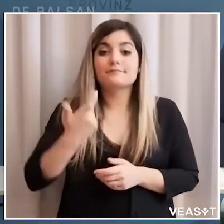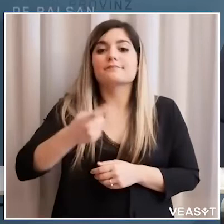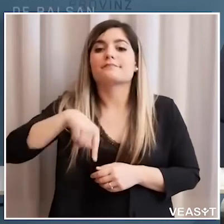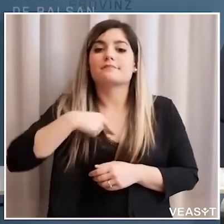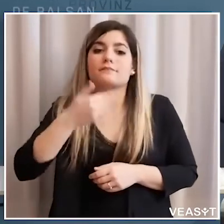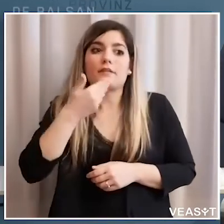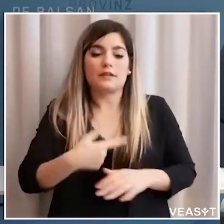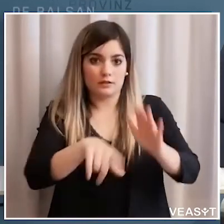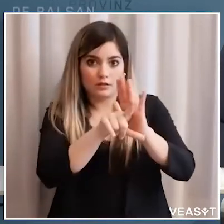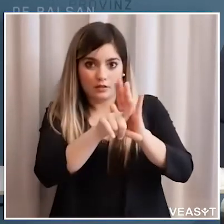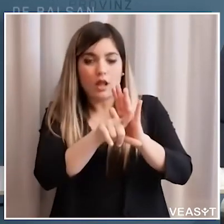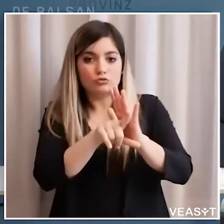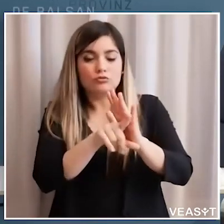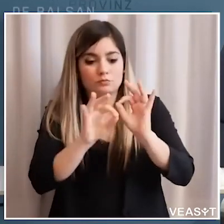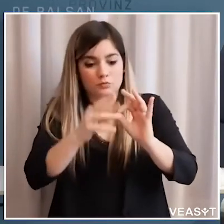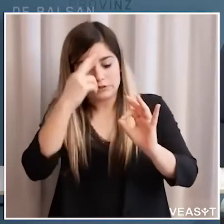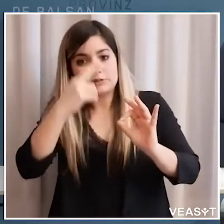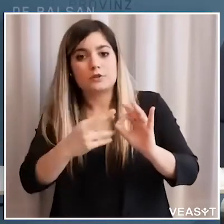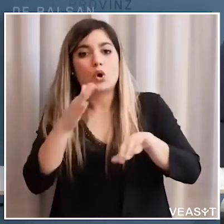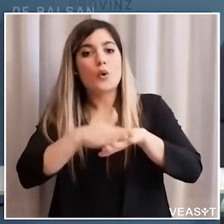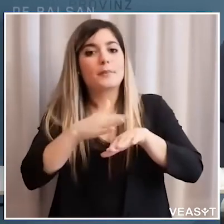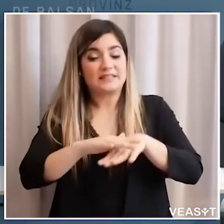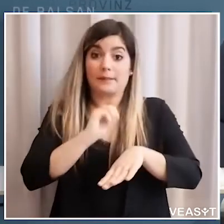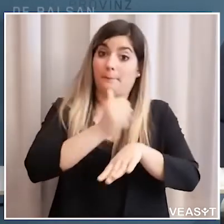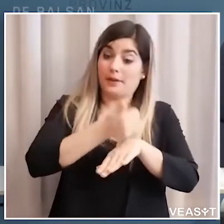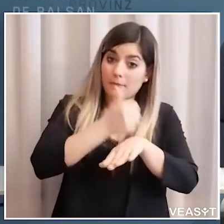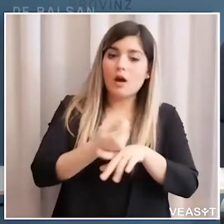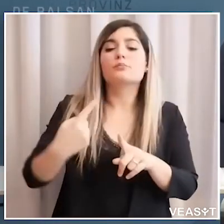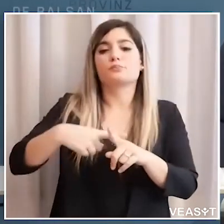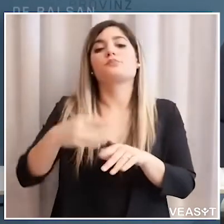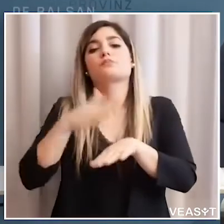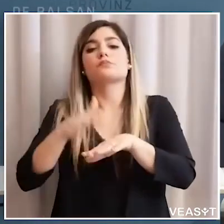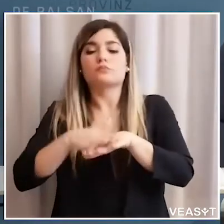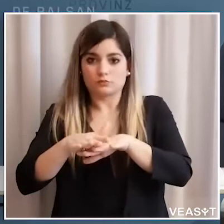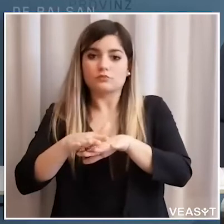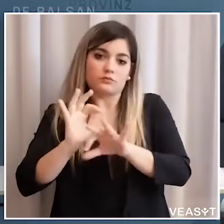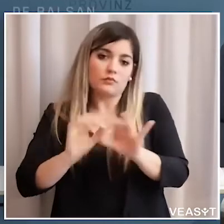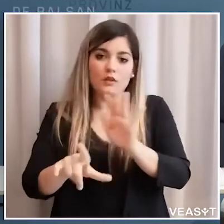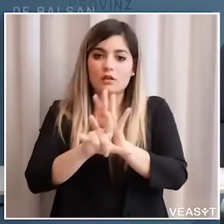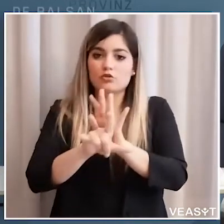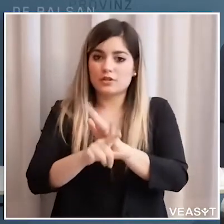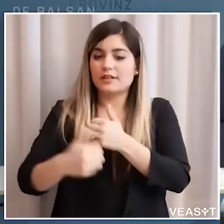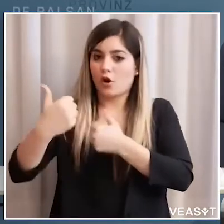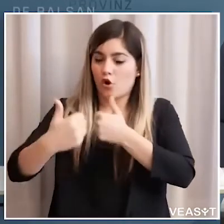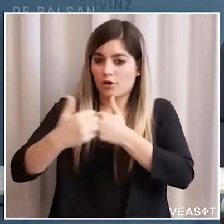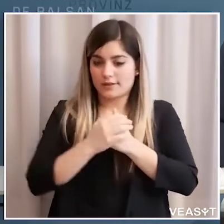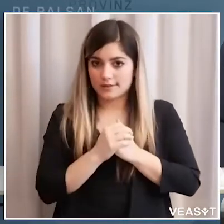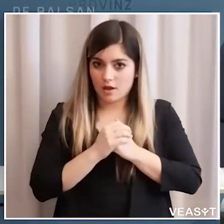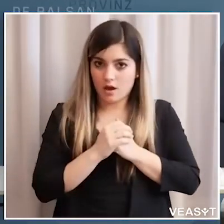sia nostre competenze primarie ma anche altre dove c'è la competenza legislativa concorrenziale